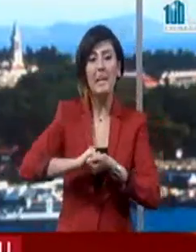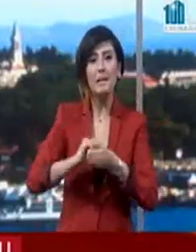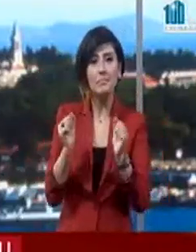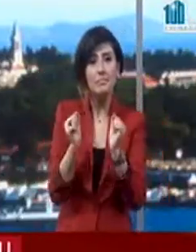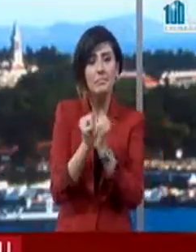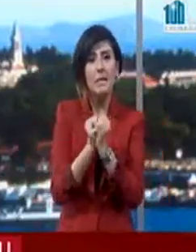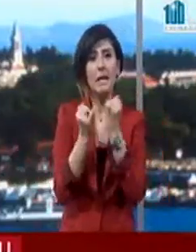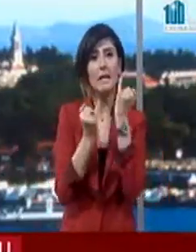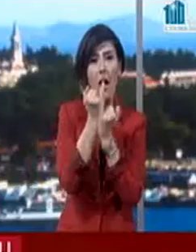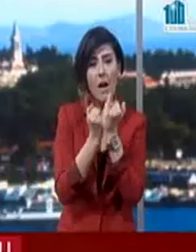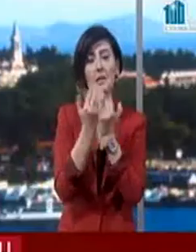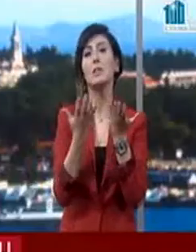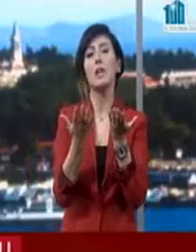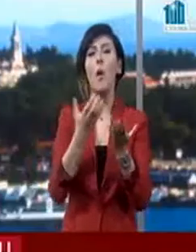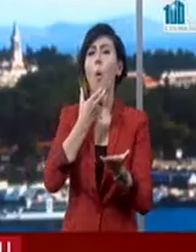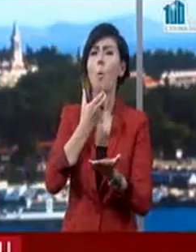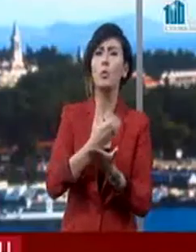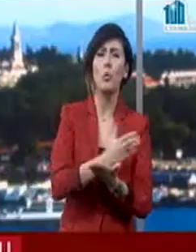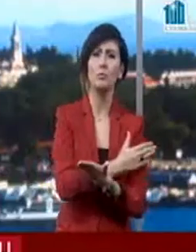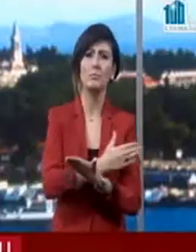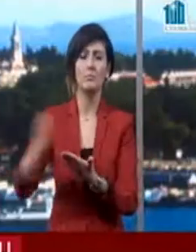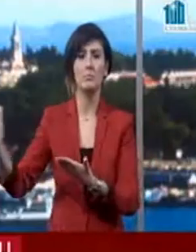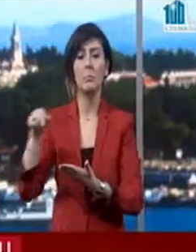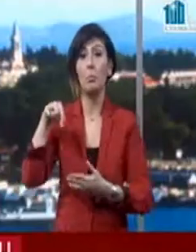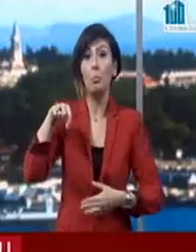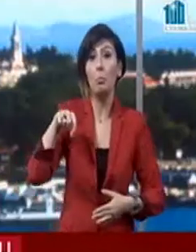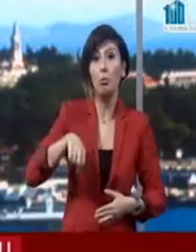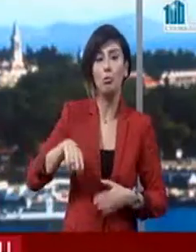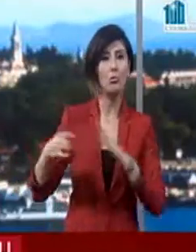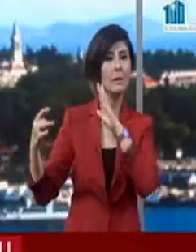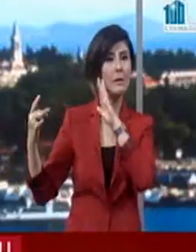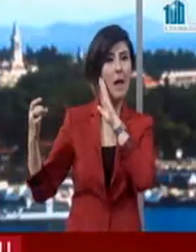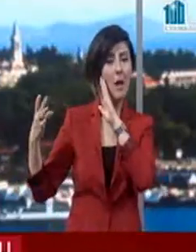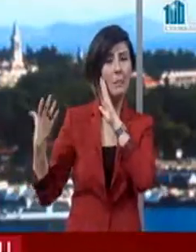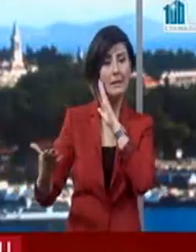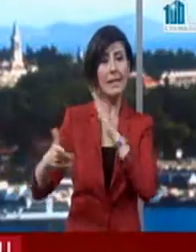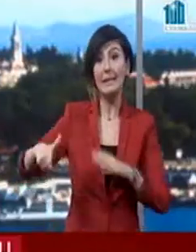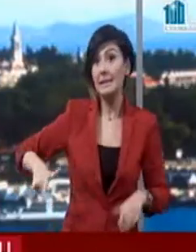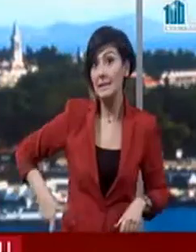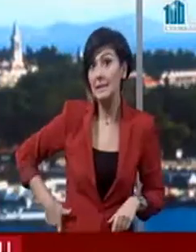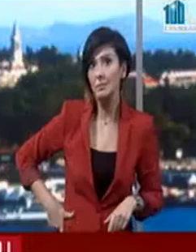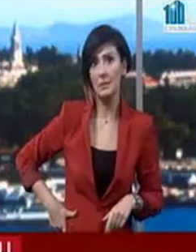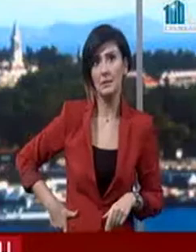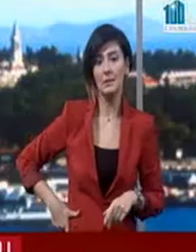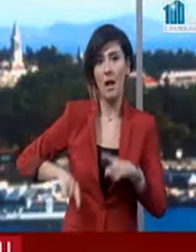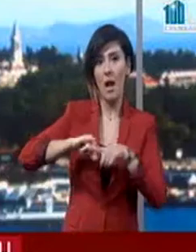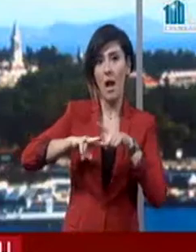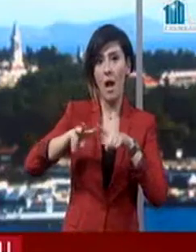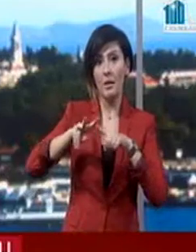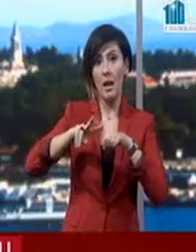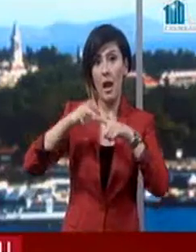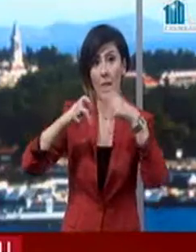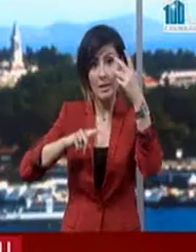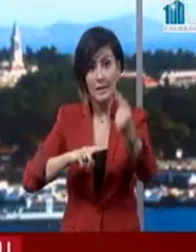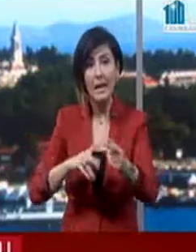ebediyen taşınacaktır. Bugün Diyarbakır'da da İzmir'de de Hakkari'de de